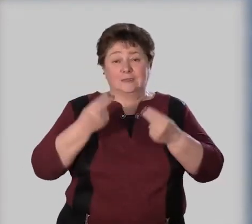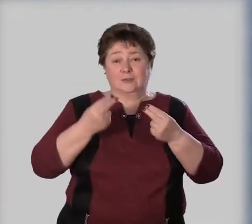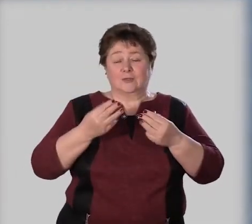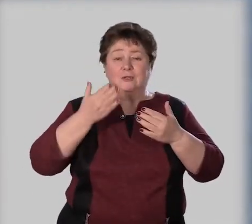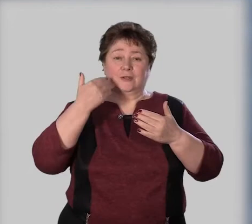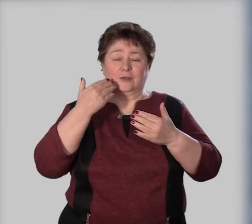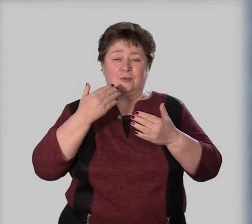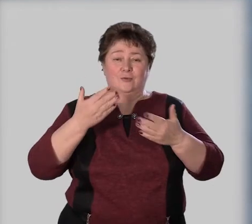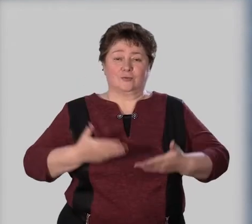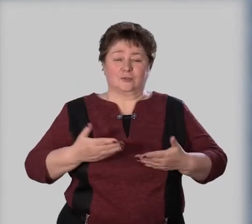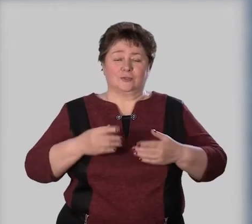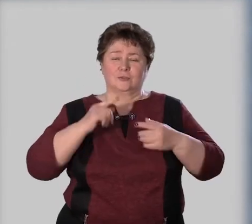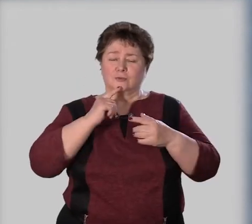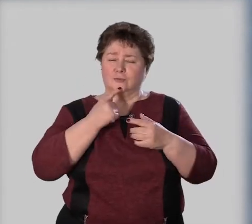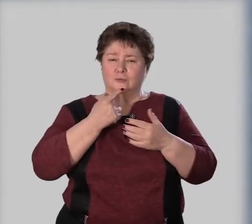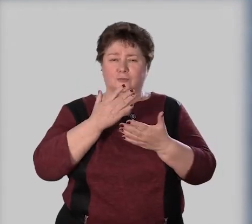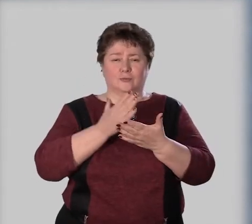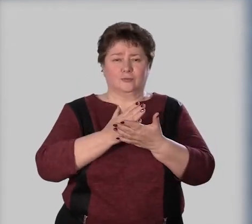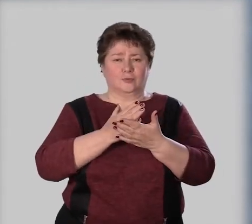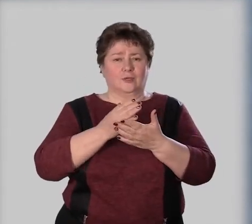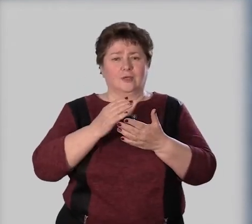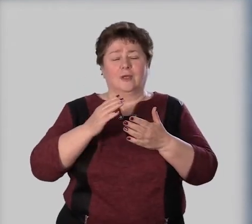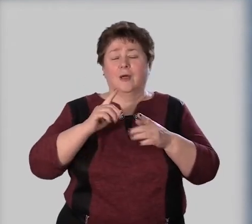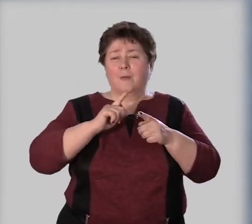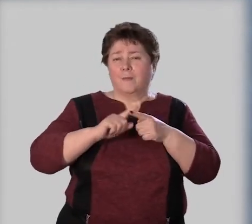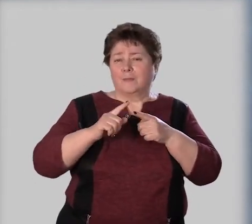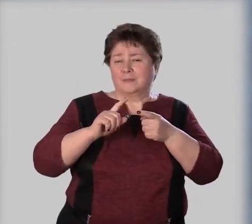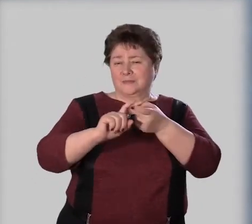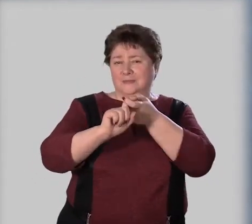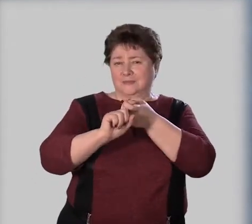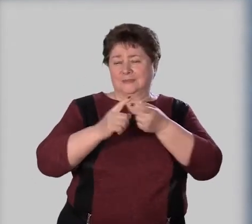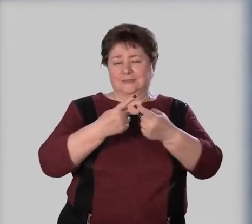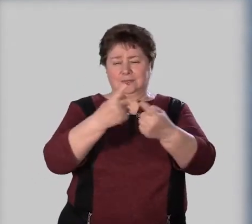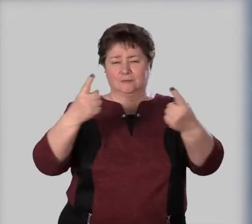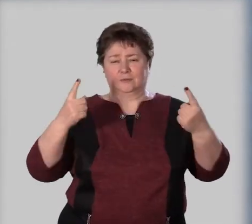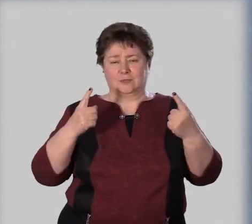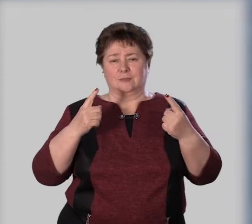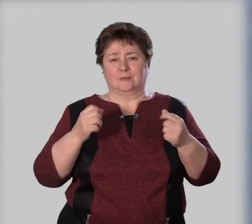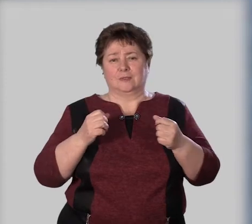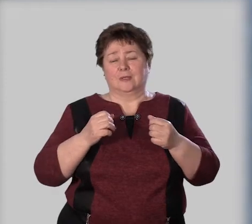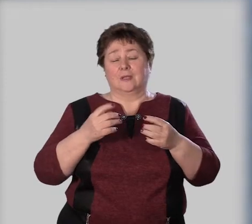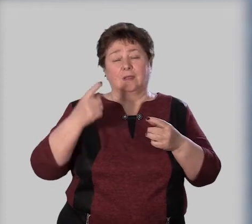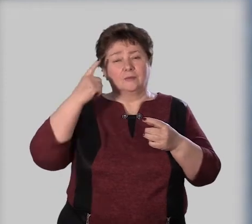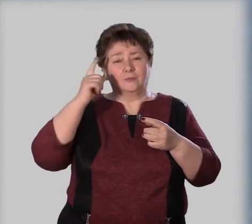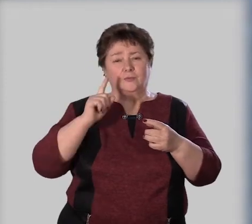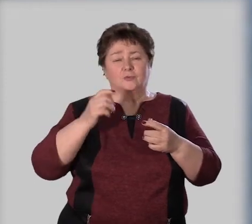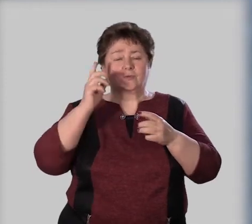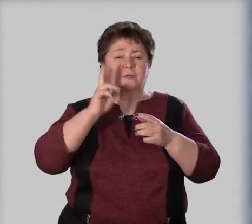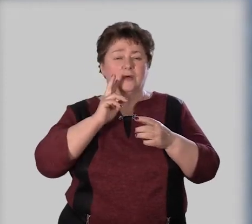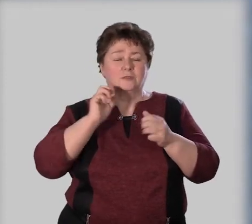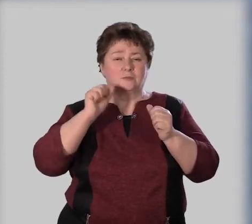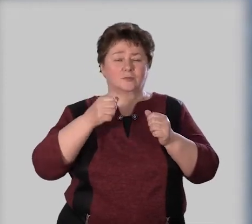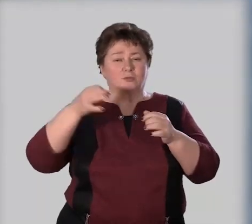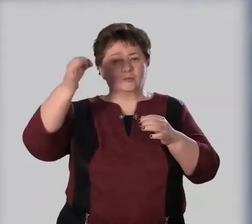помогает легче преодолевать жизненные трудности, быстрее налаживать контакт с окружающими. Наверное,